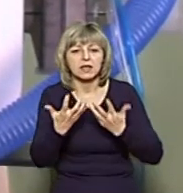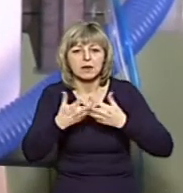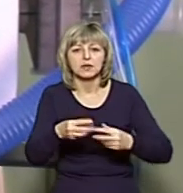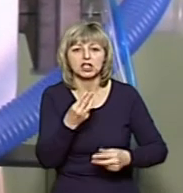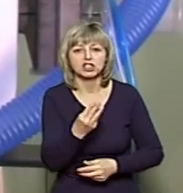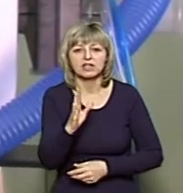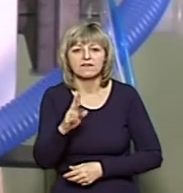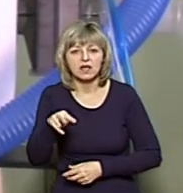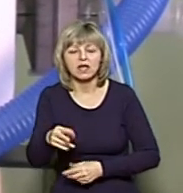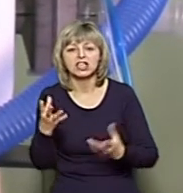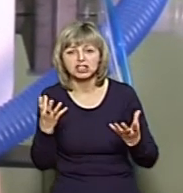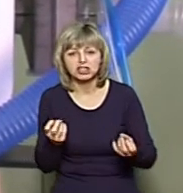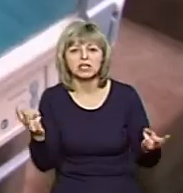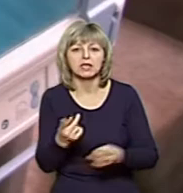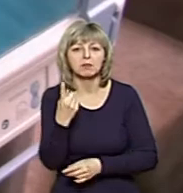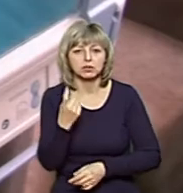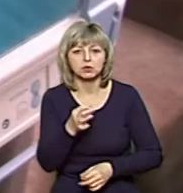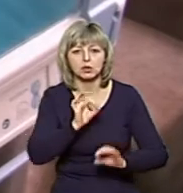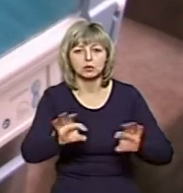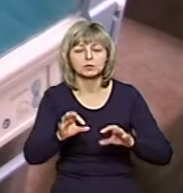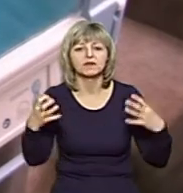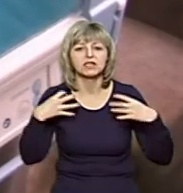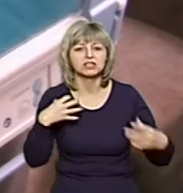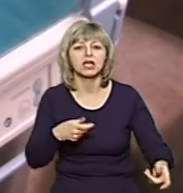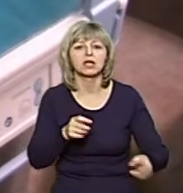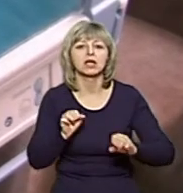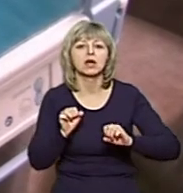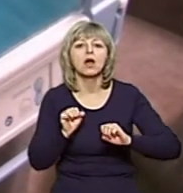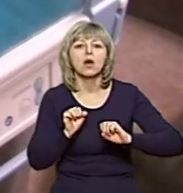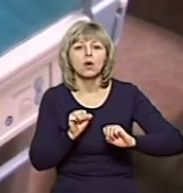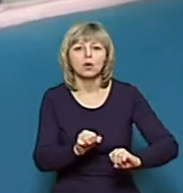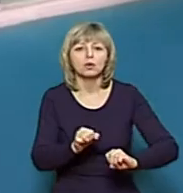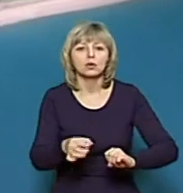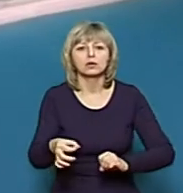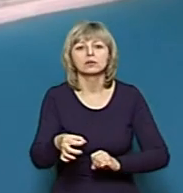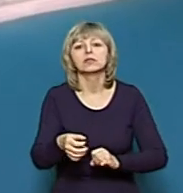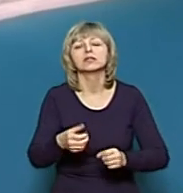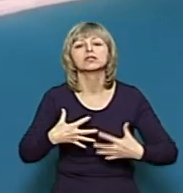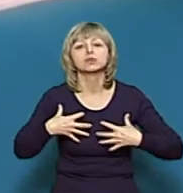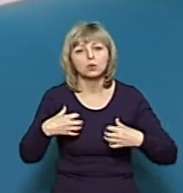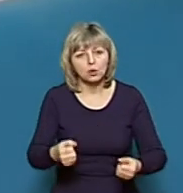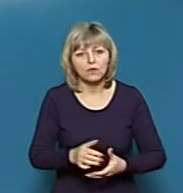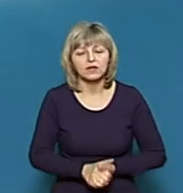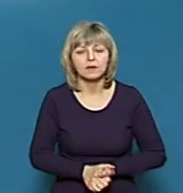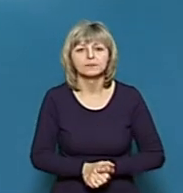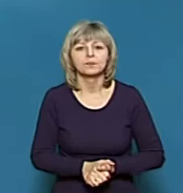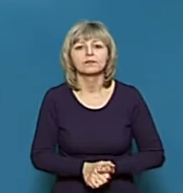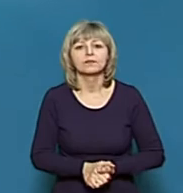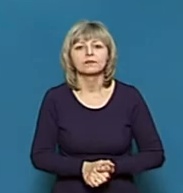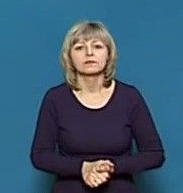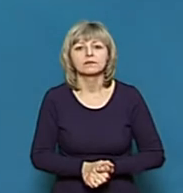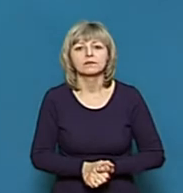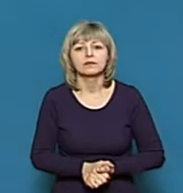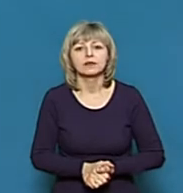Потрібно ще 100, розповів начальник управління охорони здоров'я Волинської облдержадміністрації Ігор Ващенюк. З них, ну,